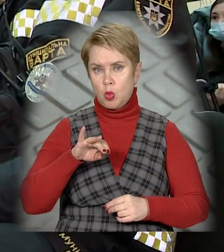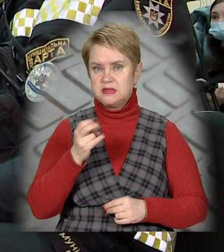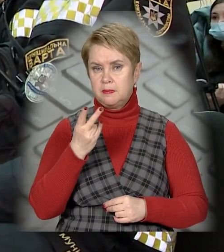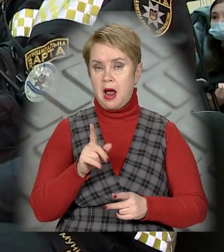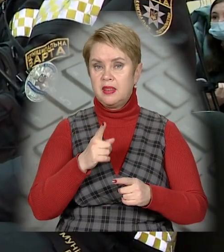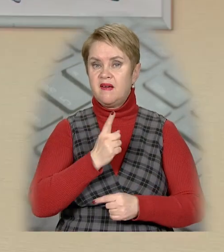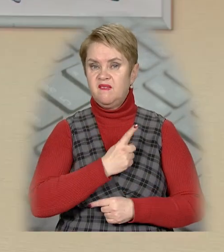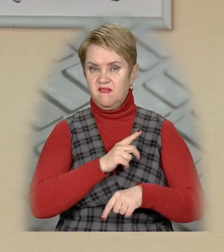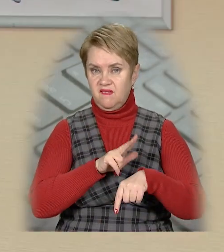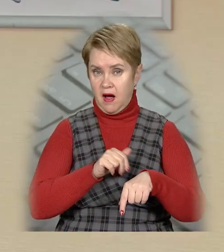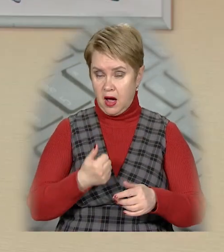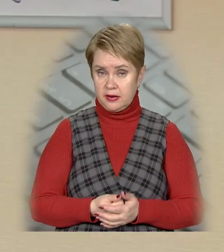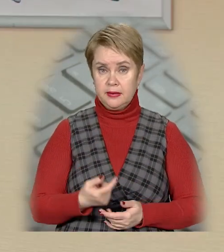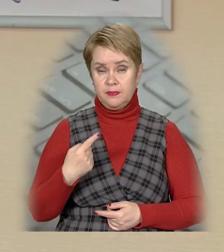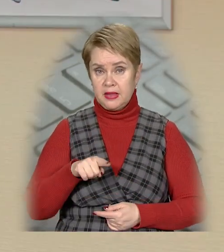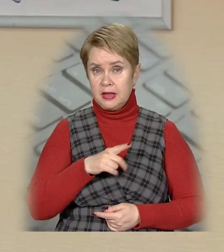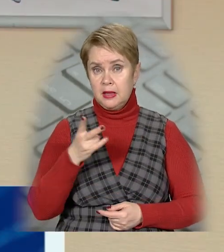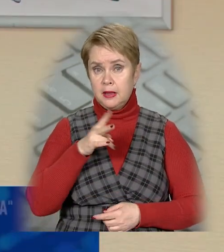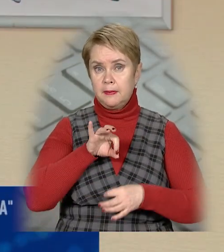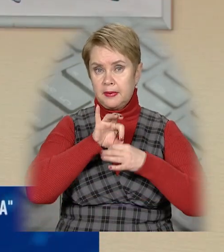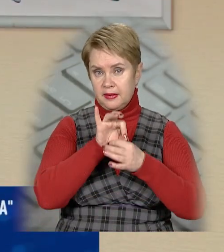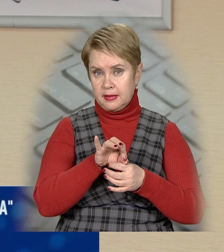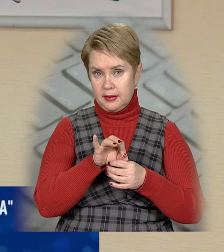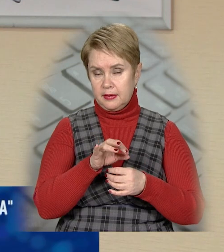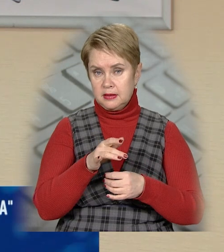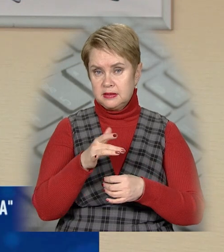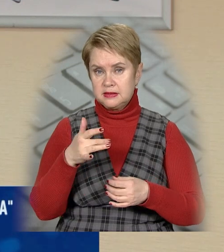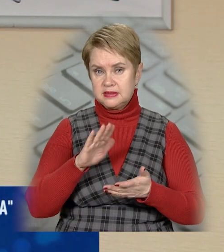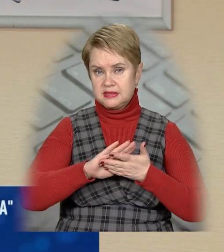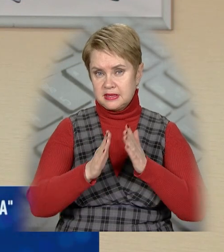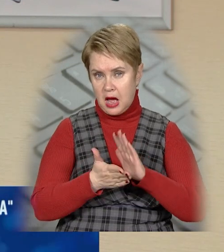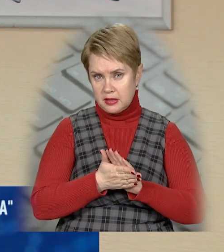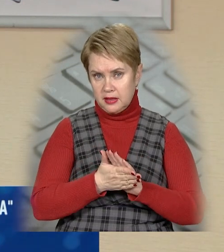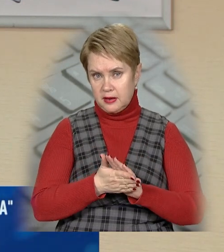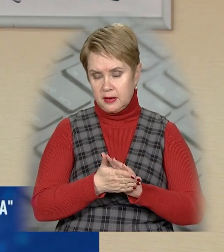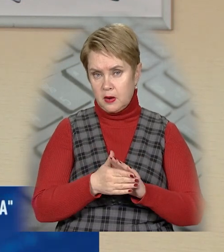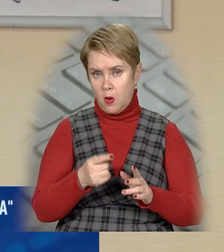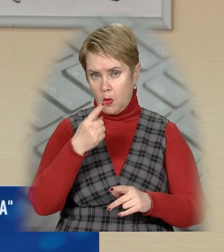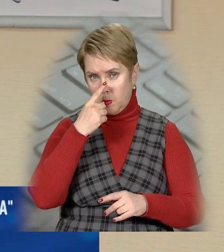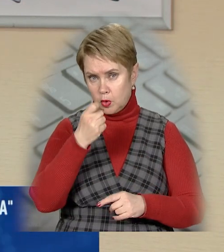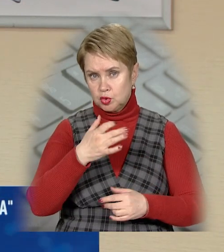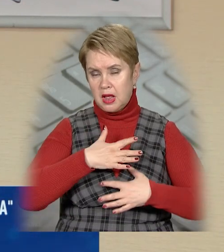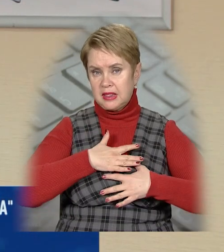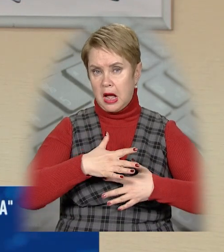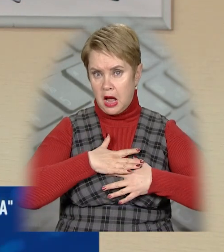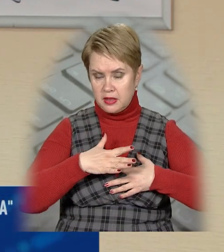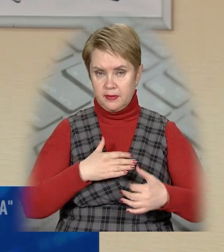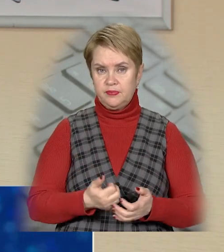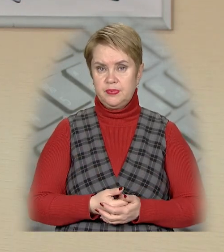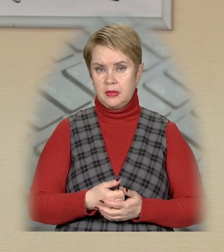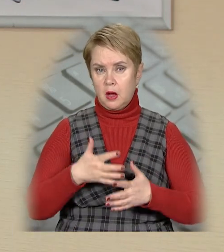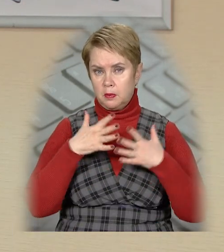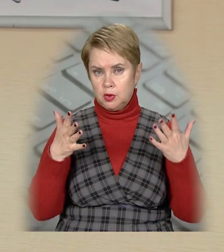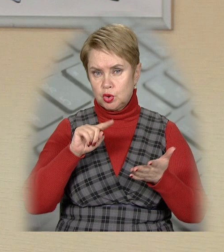муніципальної варти. Це найосновніші елементи дій при невідкладних станах, такі як попередження блокування дихальних шляхів